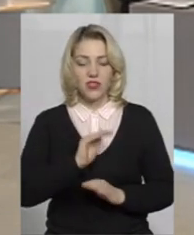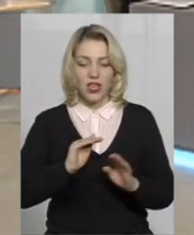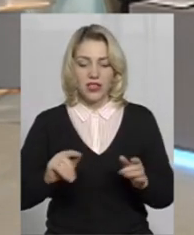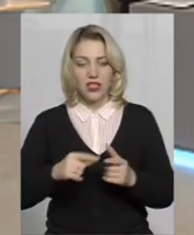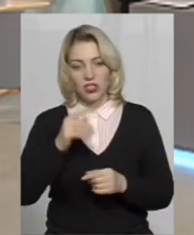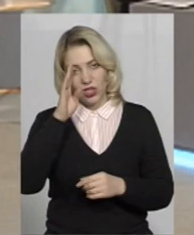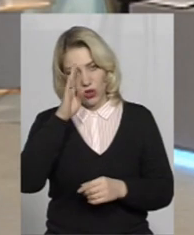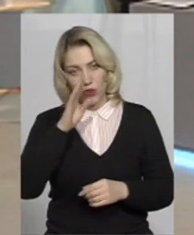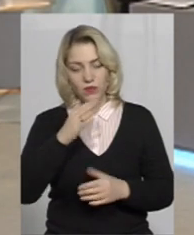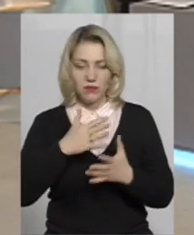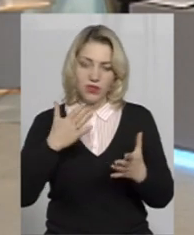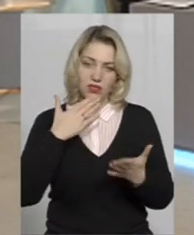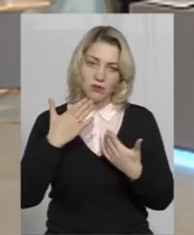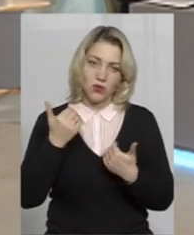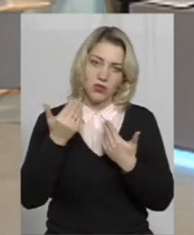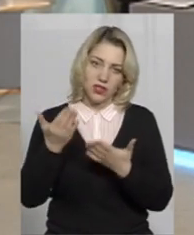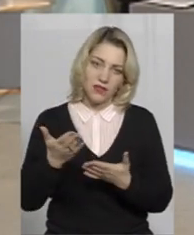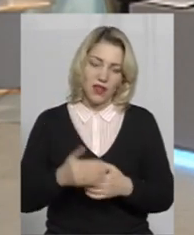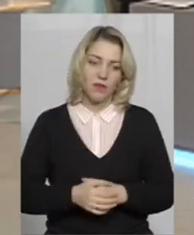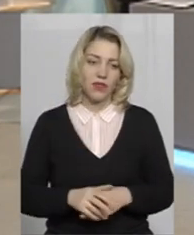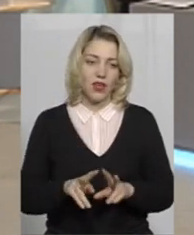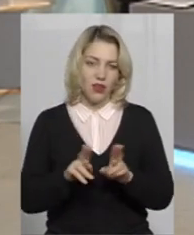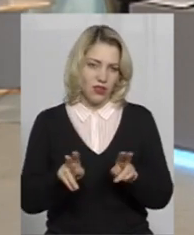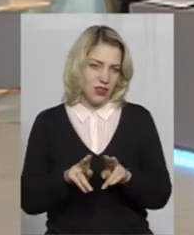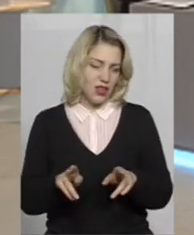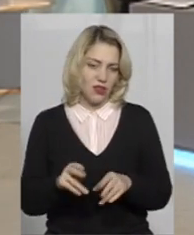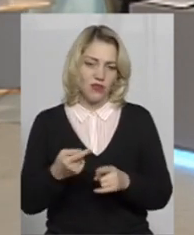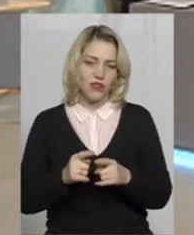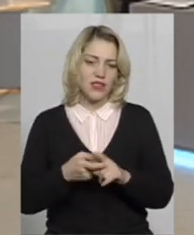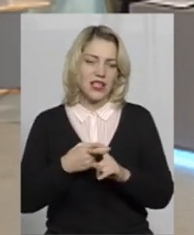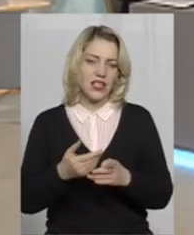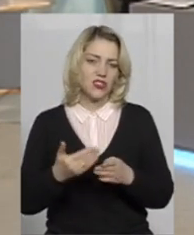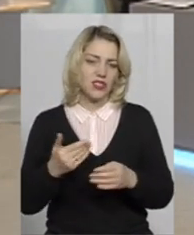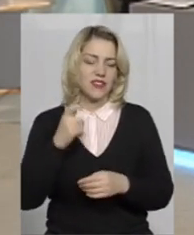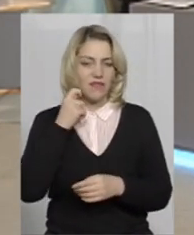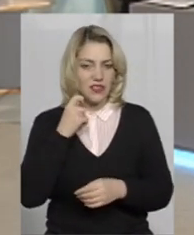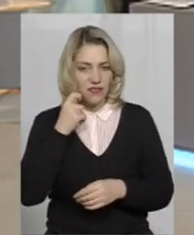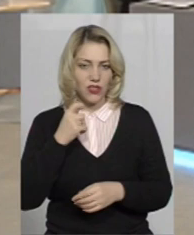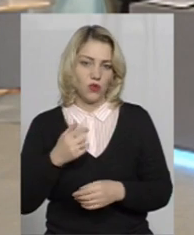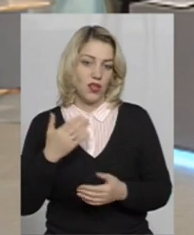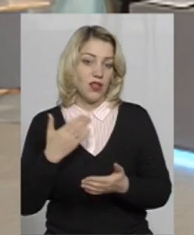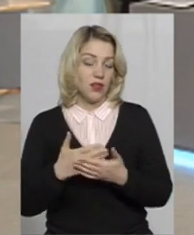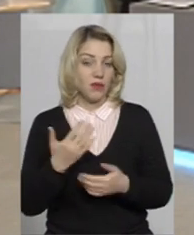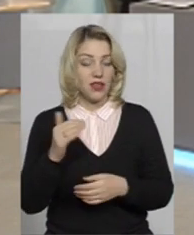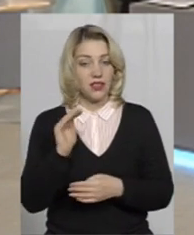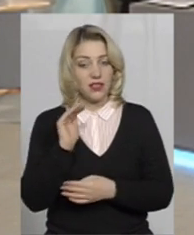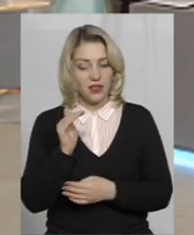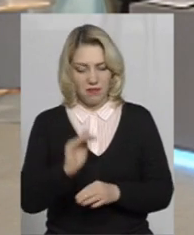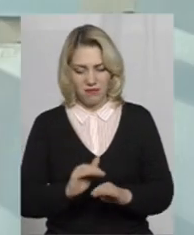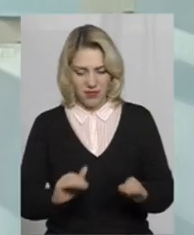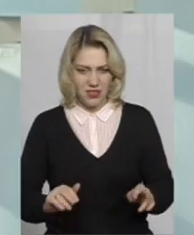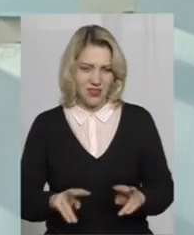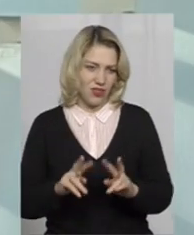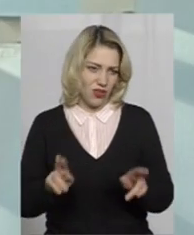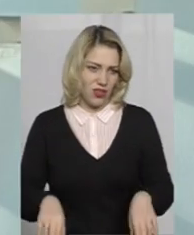хлопці більше з вами спілкуються? Однаково. Однаково, В залежності, мабуть, від віку навіть. Якщо це маленькі, то всі